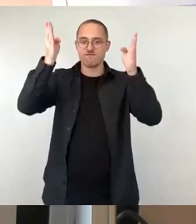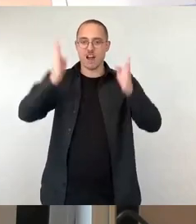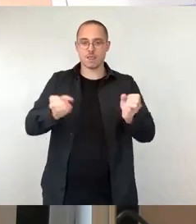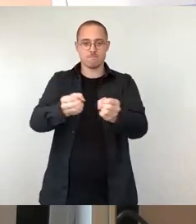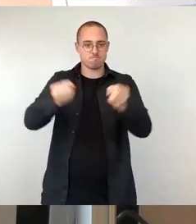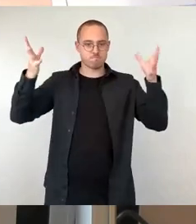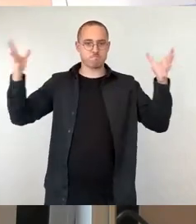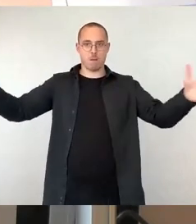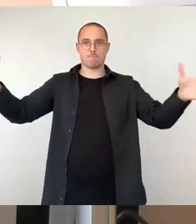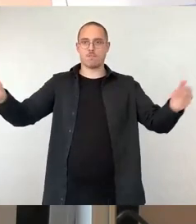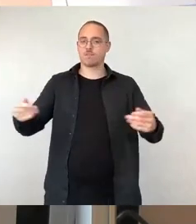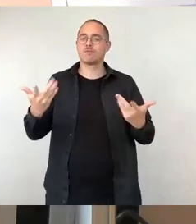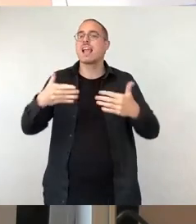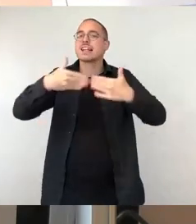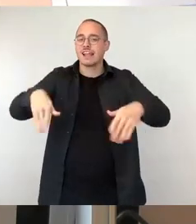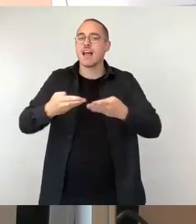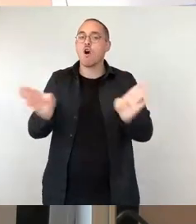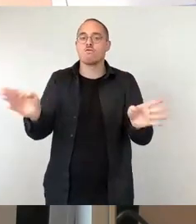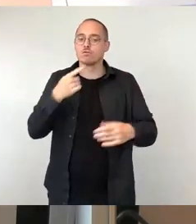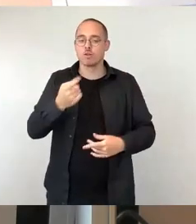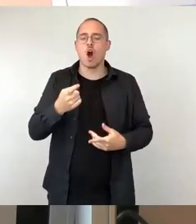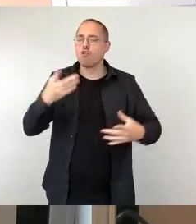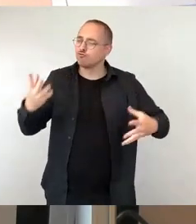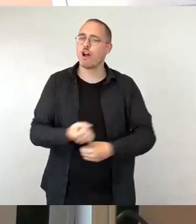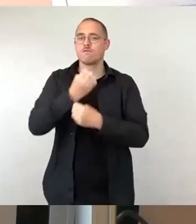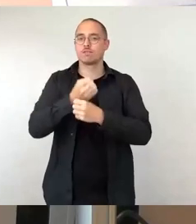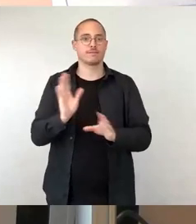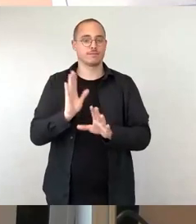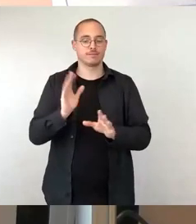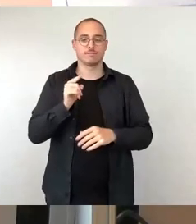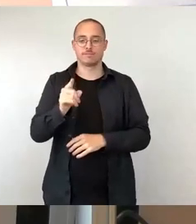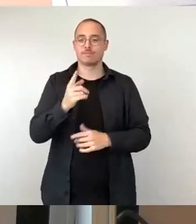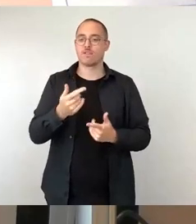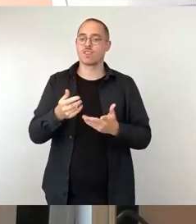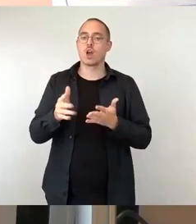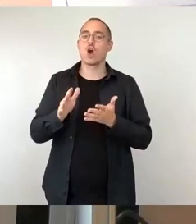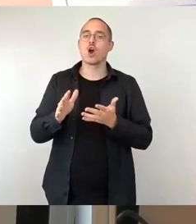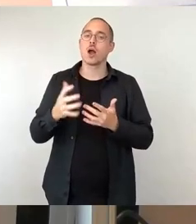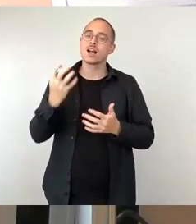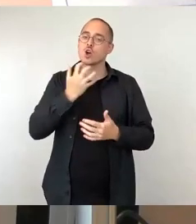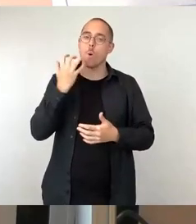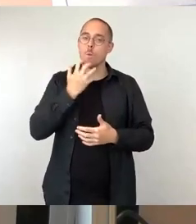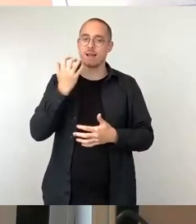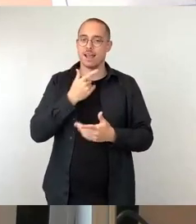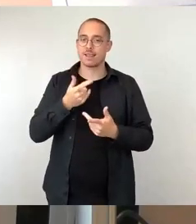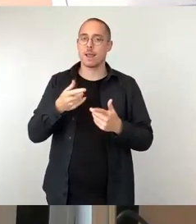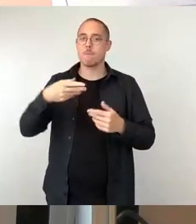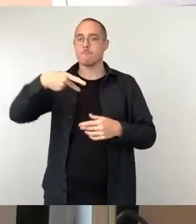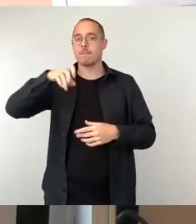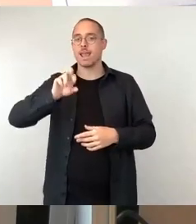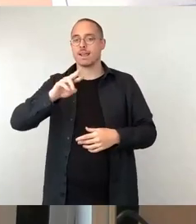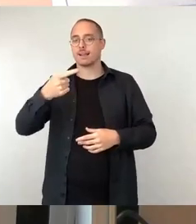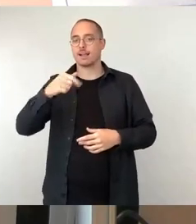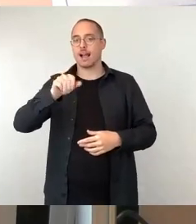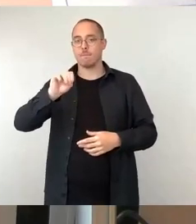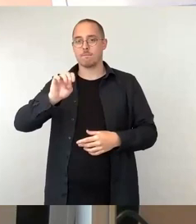schaffen das. Nein, er legt ein grobes Pergament, eine starke Schleuse sozusagen zwischen die Kammern. Dadurch lernen die Bienen, sich zwar schon mal